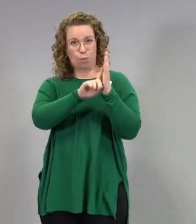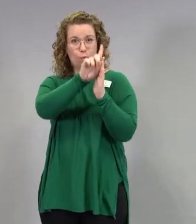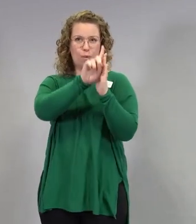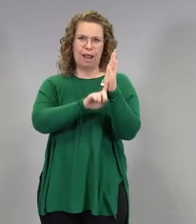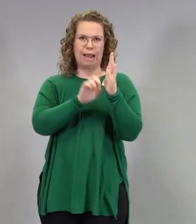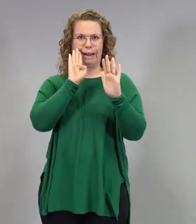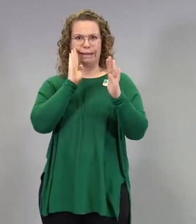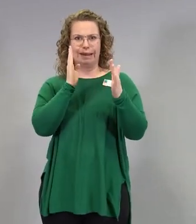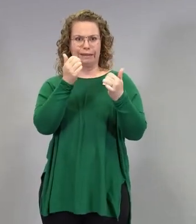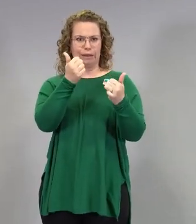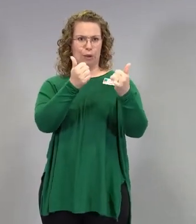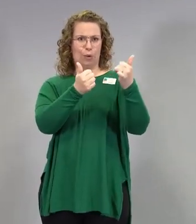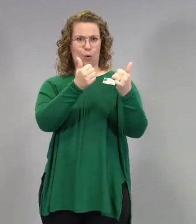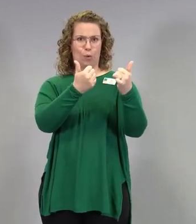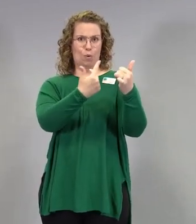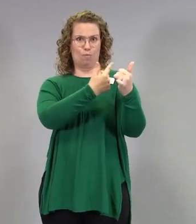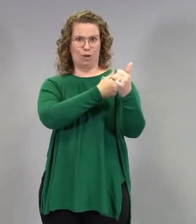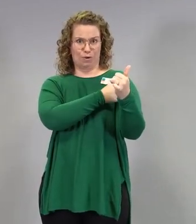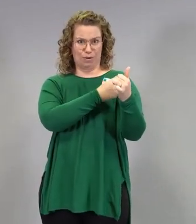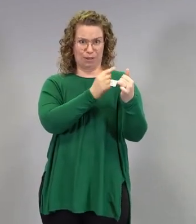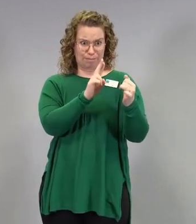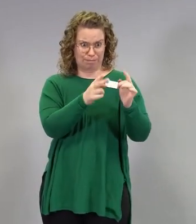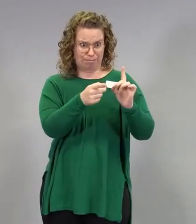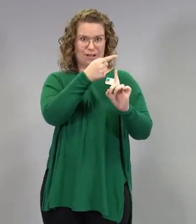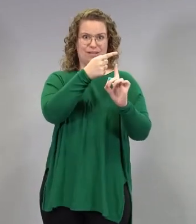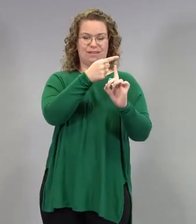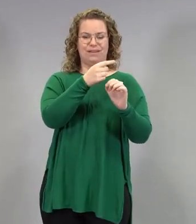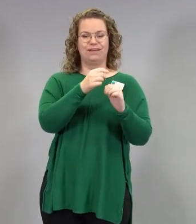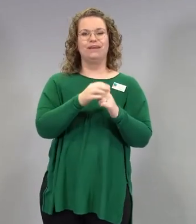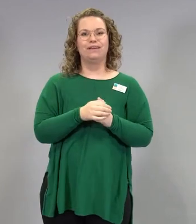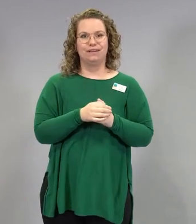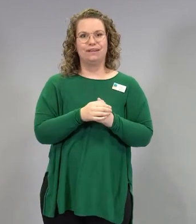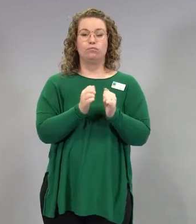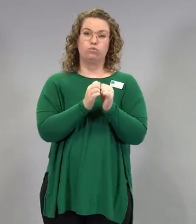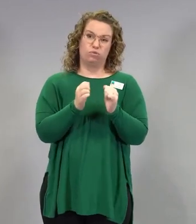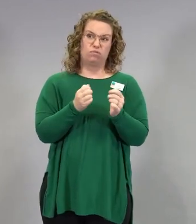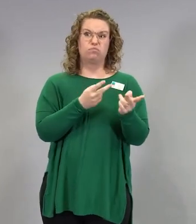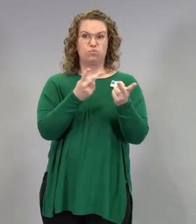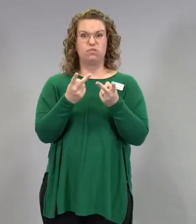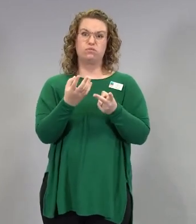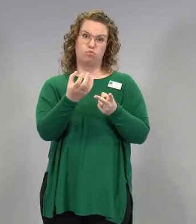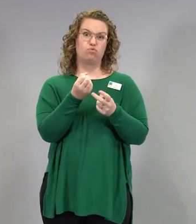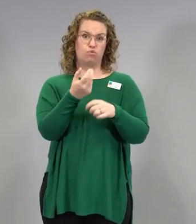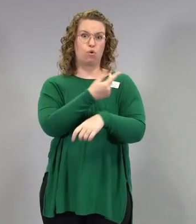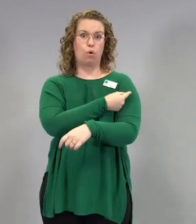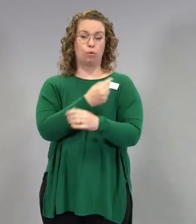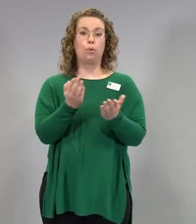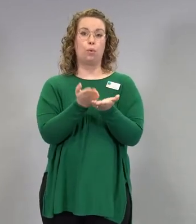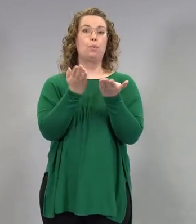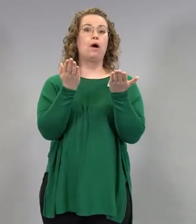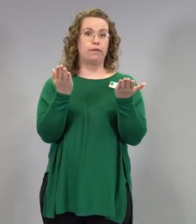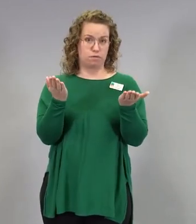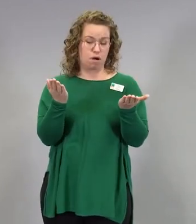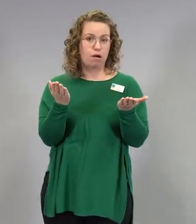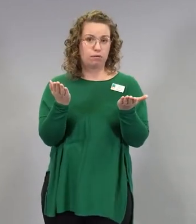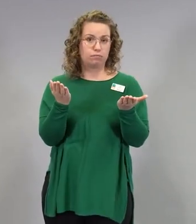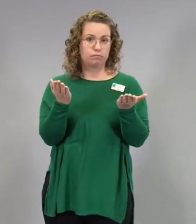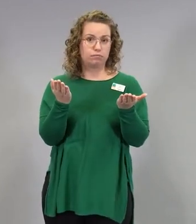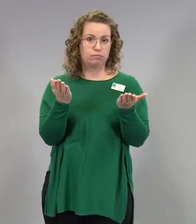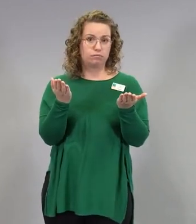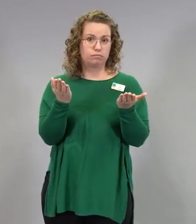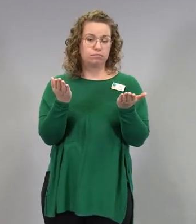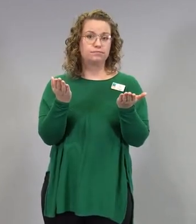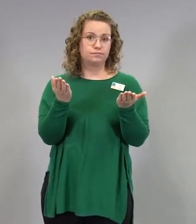tämän tyyppisiä rokotteita voi antaa ihan yhtä aikaakin ja sitten voi antaa oikeastaan millä aikaväleillä varmaan